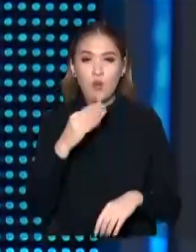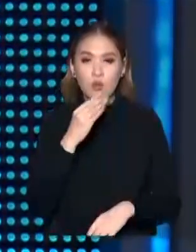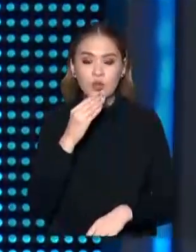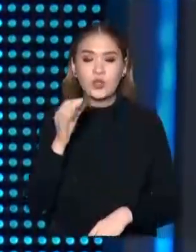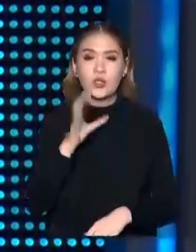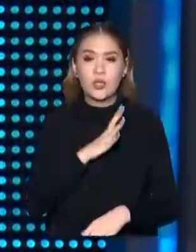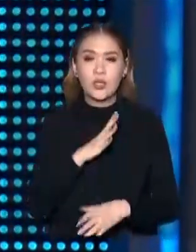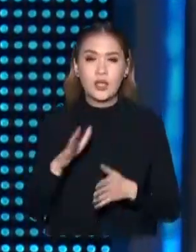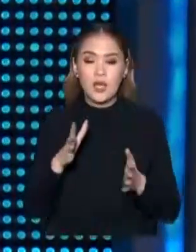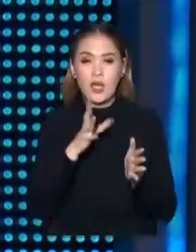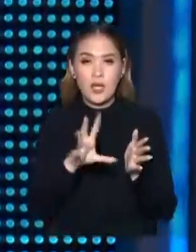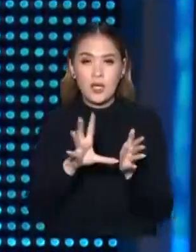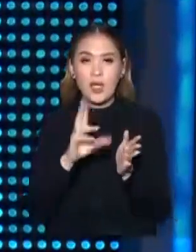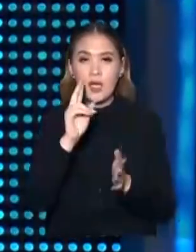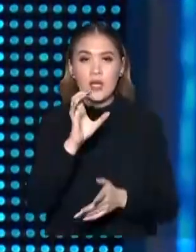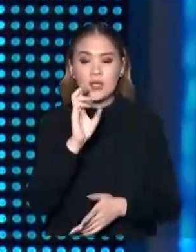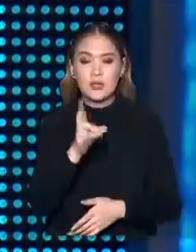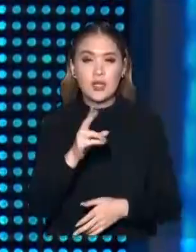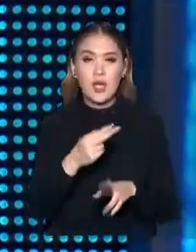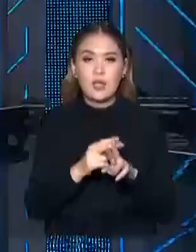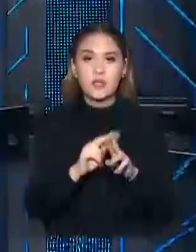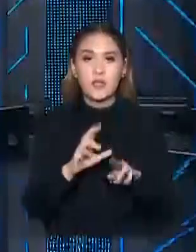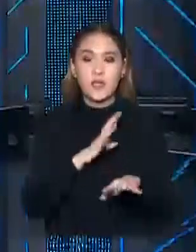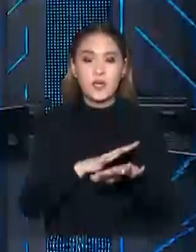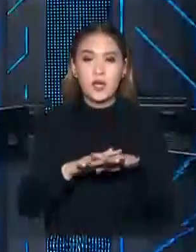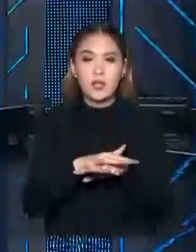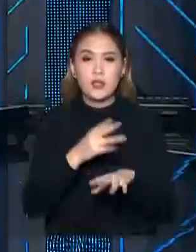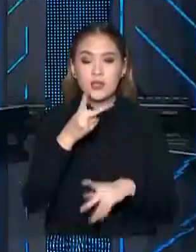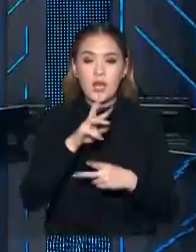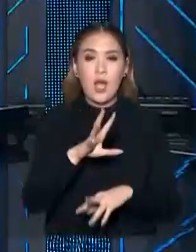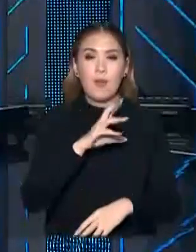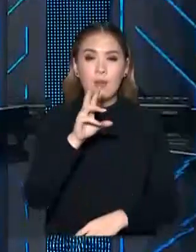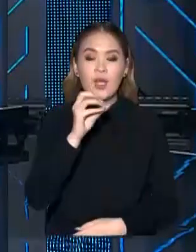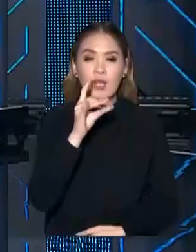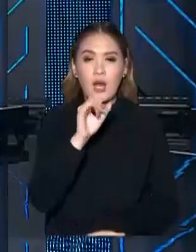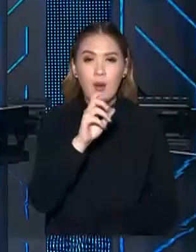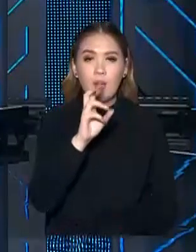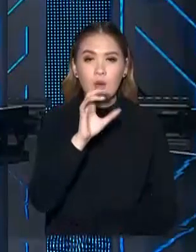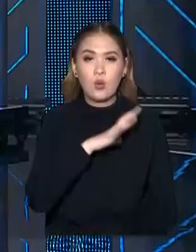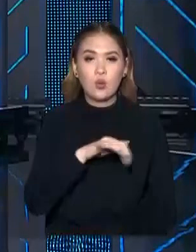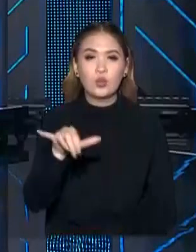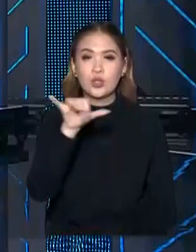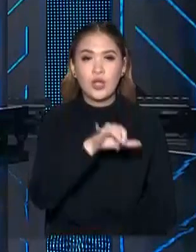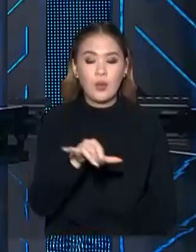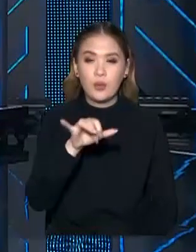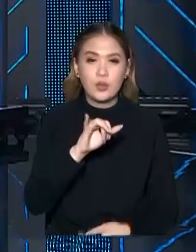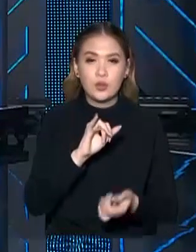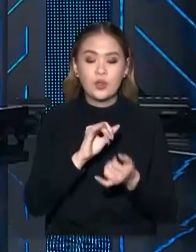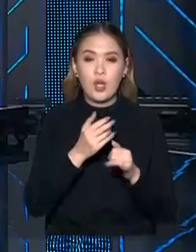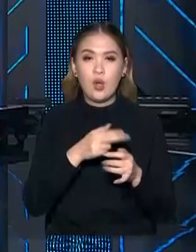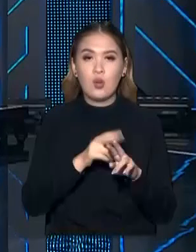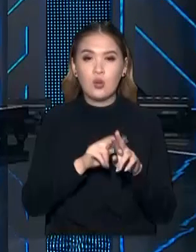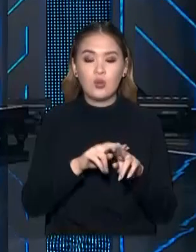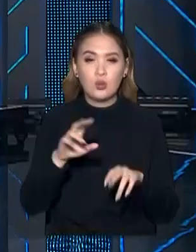общественного транспорта, КСК и торговли на рынках. Для Мейрама Кожакена усть Каменогорская ГЭС стала вторым